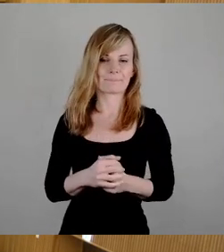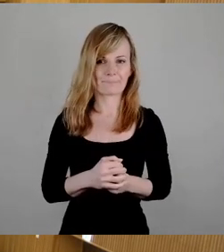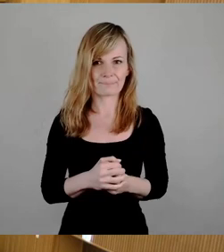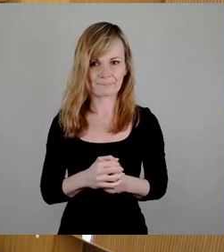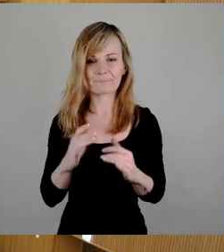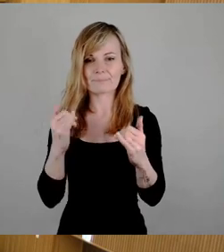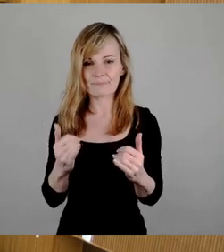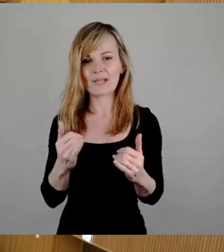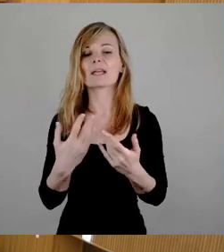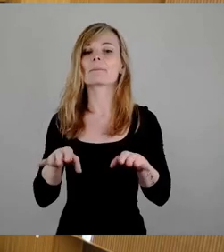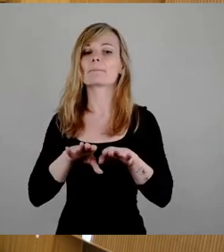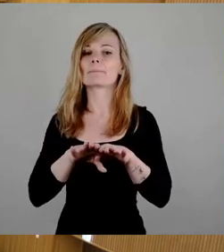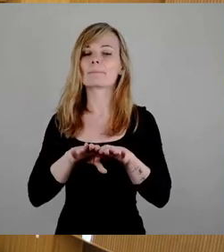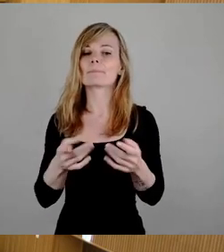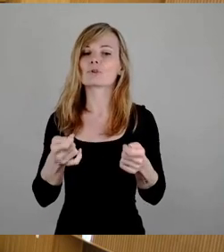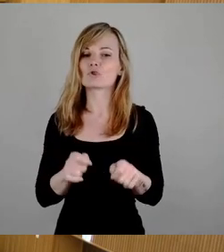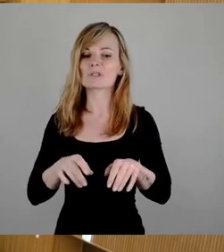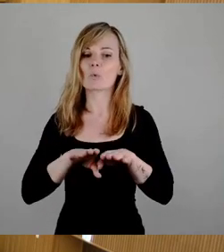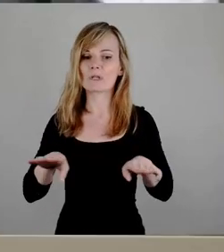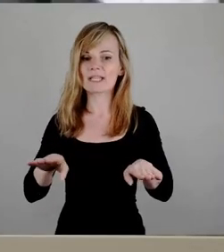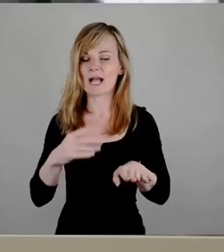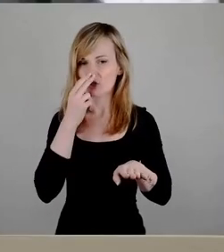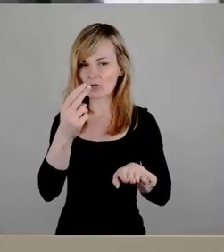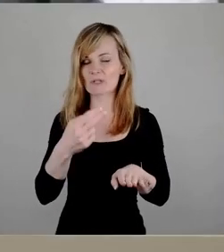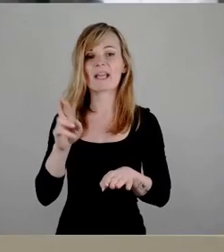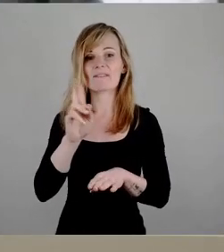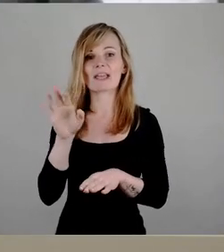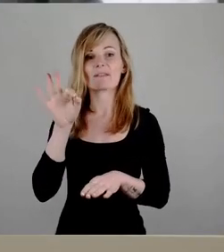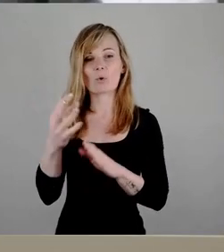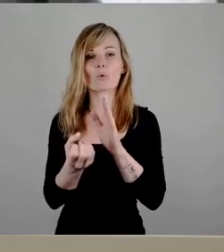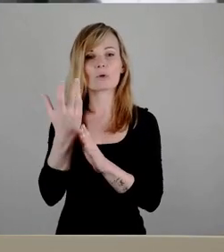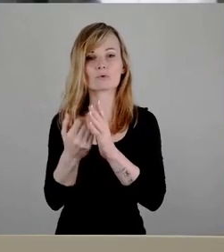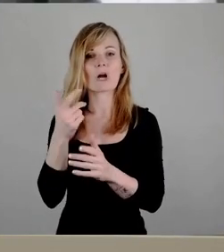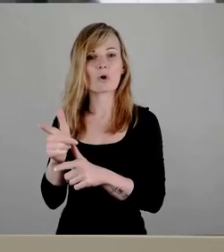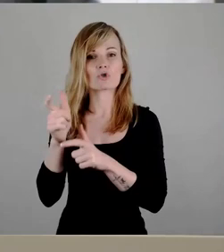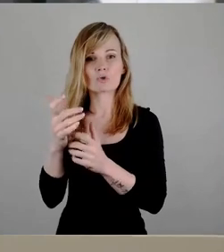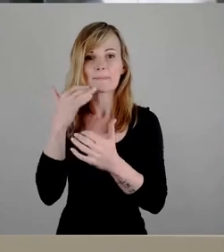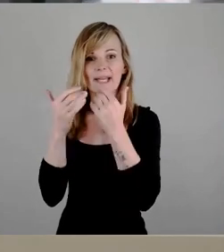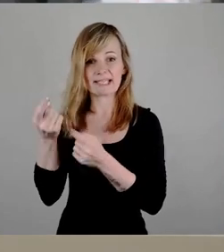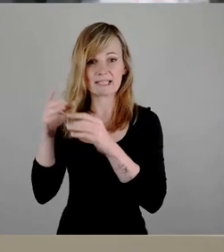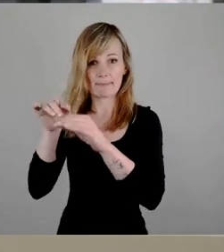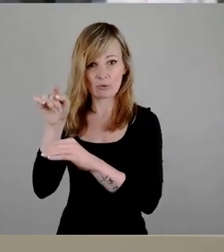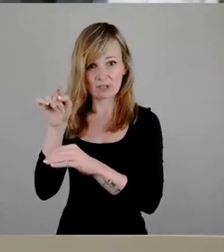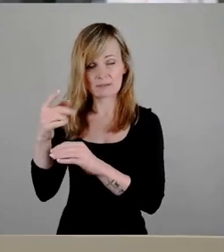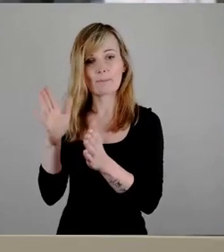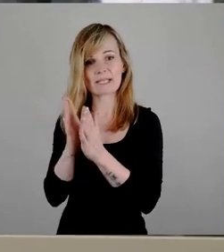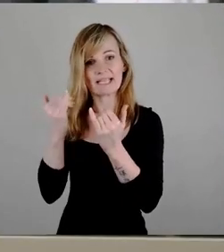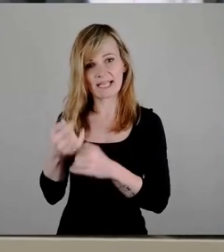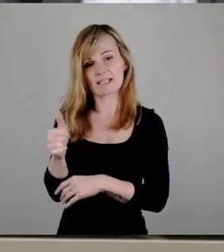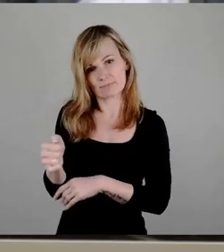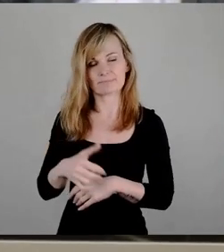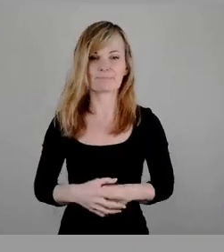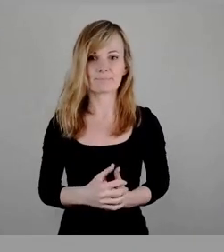Beschlussgrundlage klären, wer dafür ist, den Kulturausschussbericht zu nutzen, den bitte ich jetzt um das Stimmzeichen.